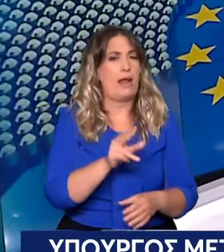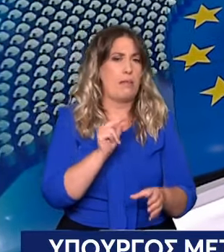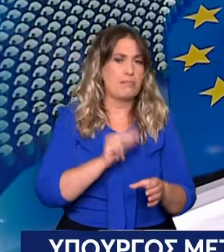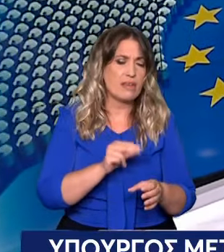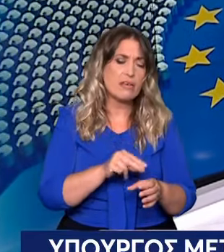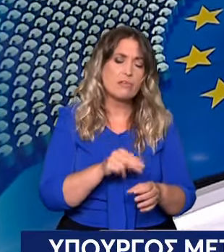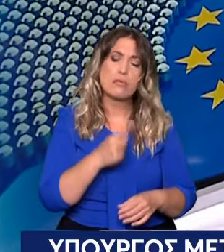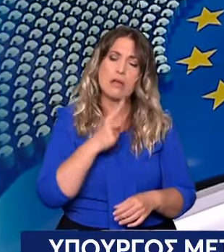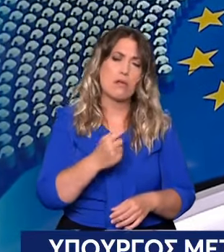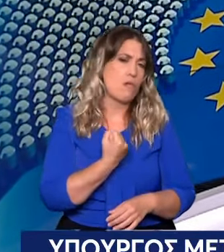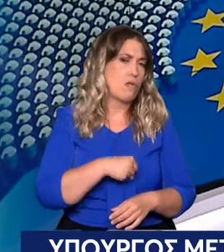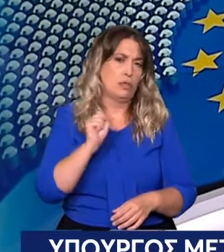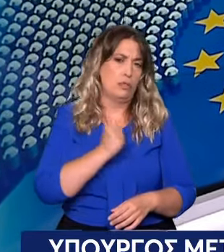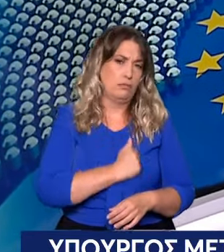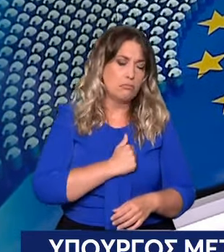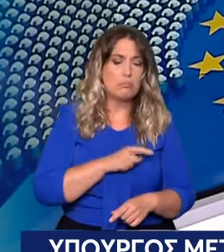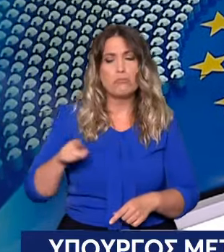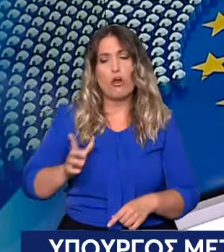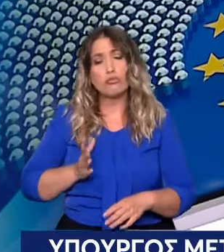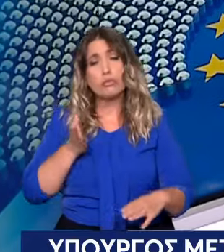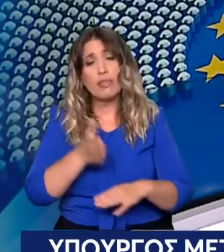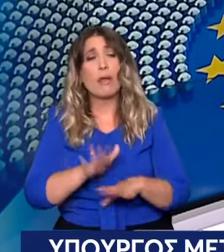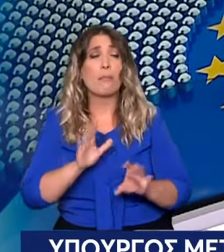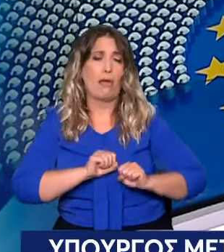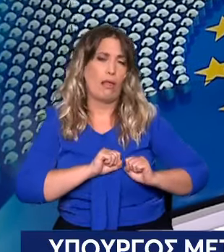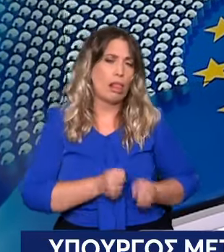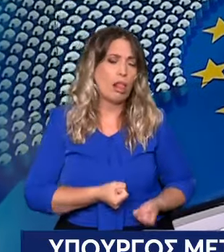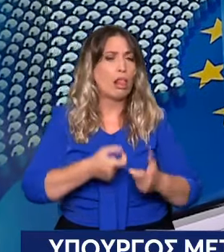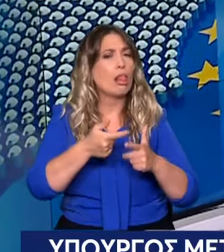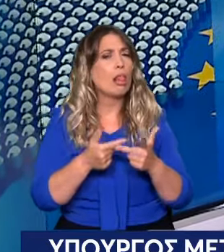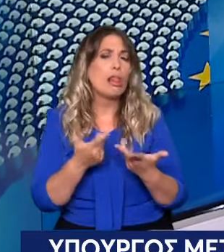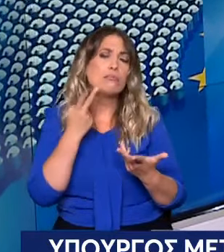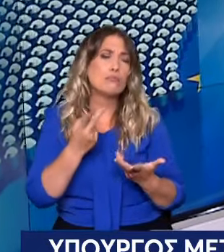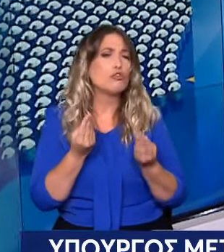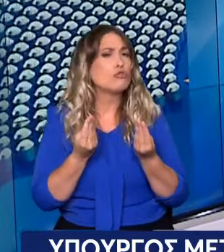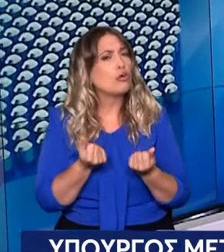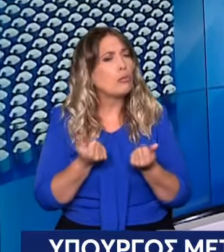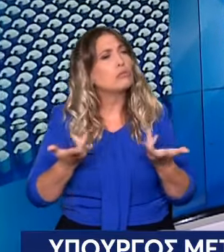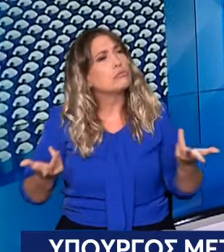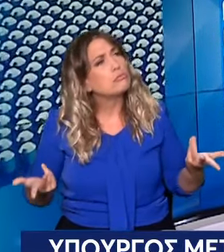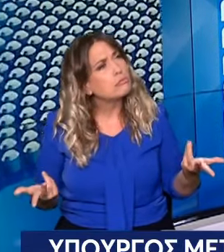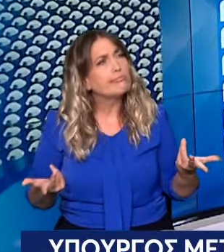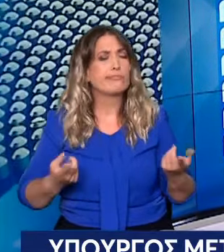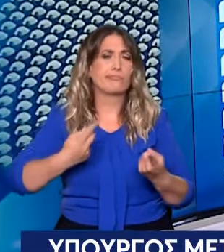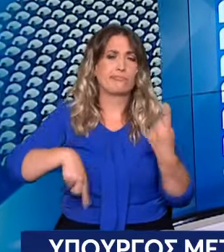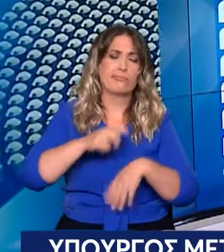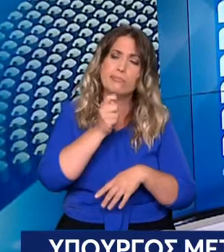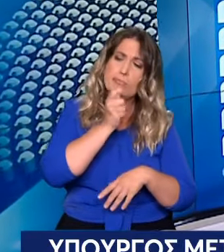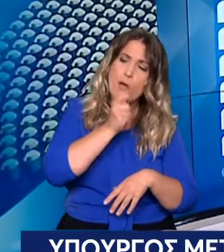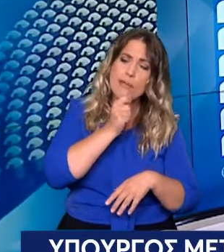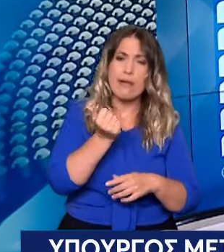λόγω δυσαρέσκειας, λόγω ζητημάτων που έχουν με την ασκούμενη κυβερνητική πολιτική, παραλήψεων, λαθών,